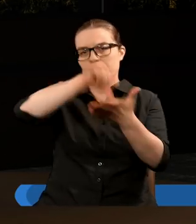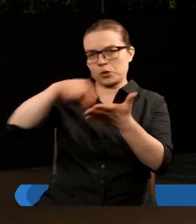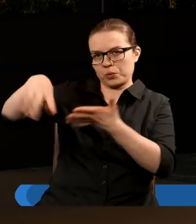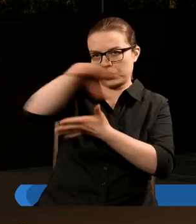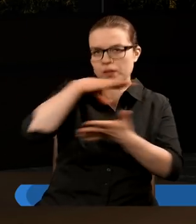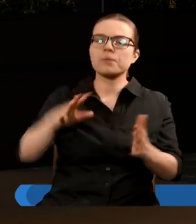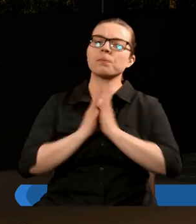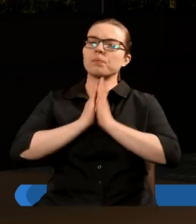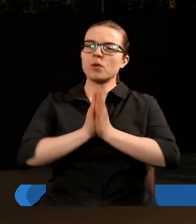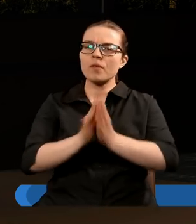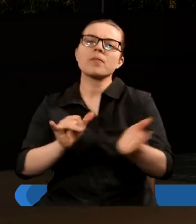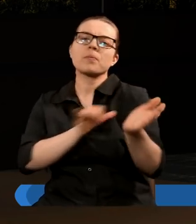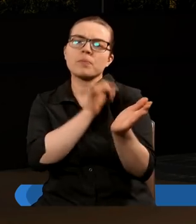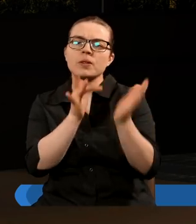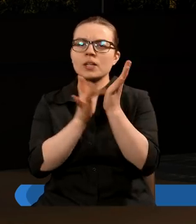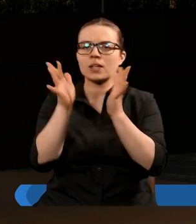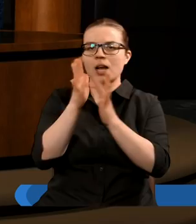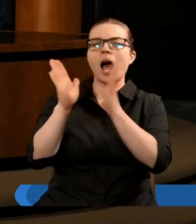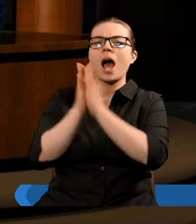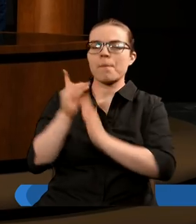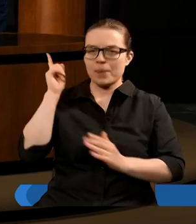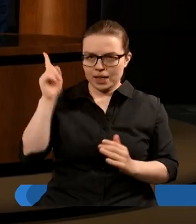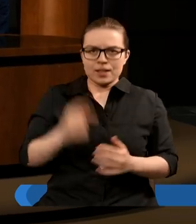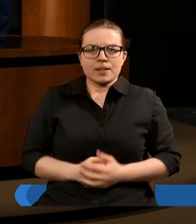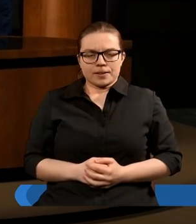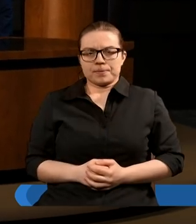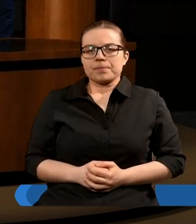O to prosimy w imieniu Chrystusa. Amen. Amen.